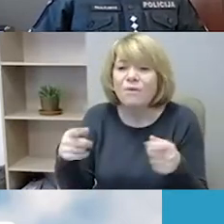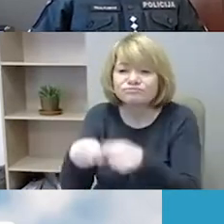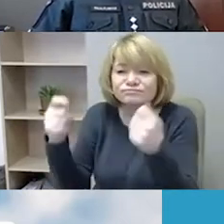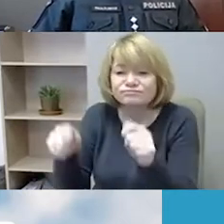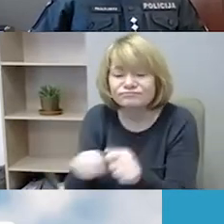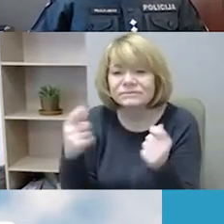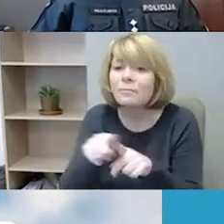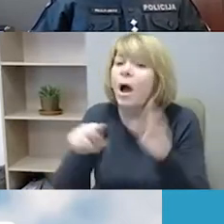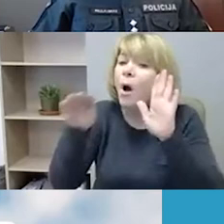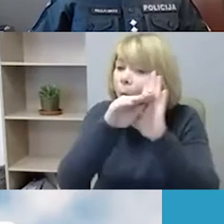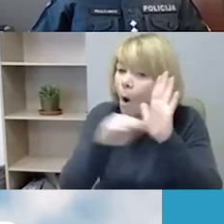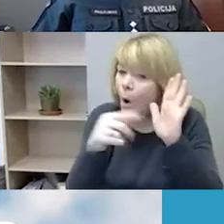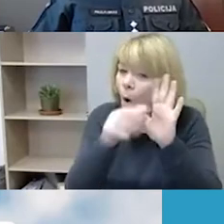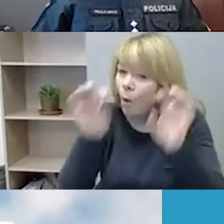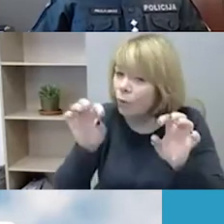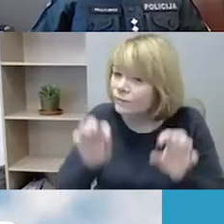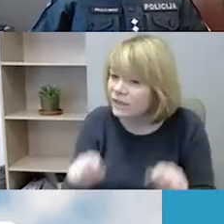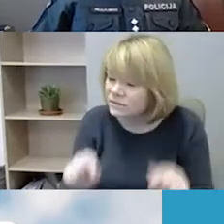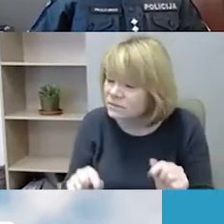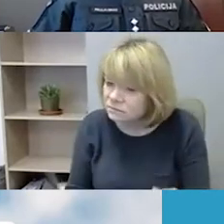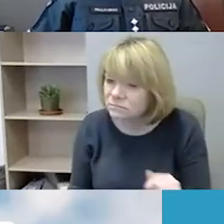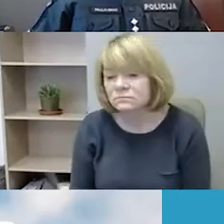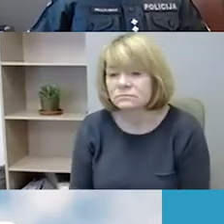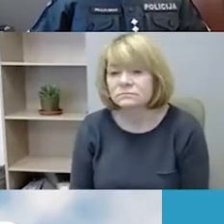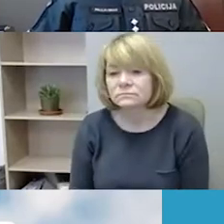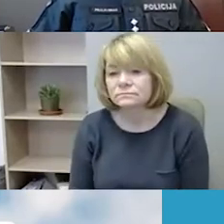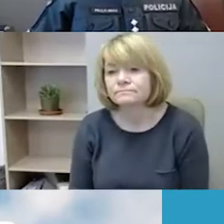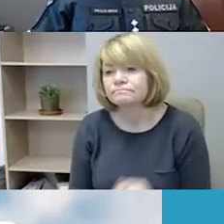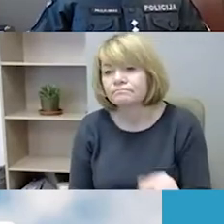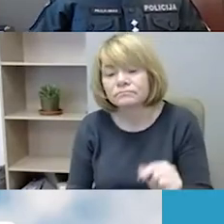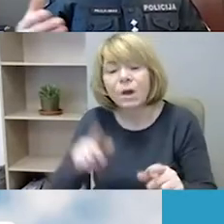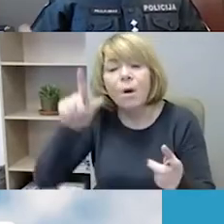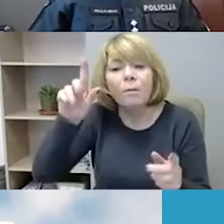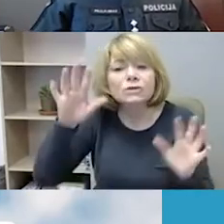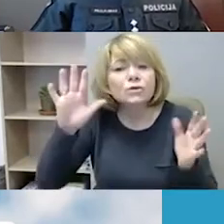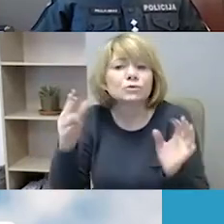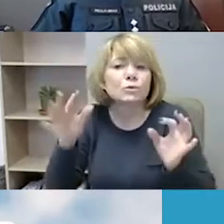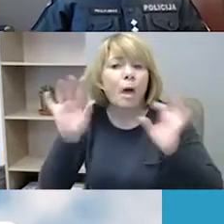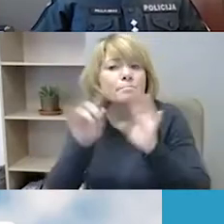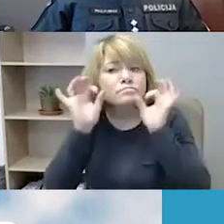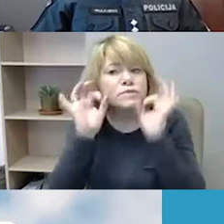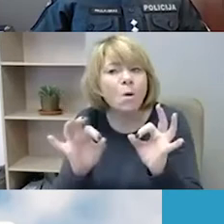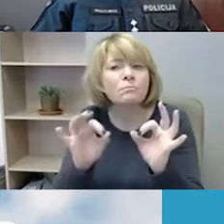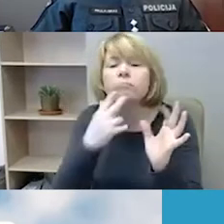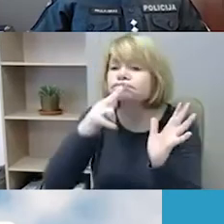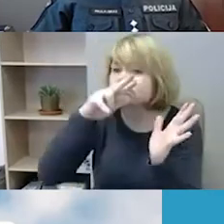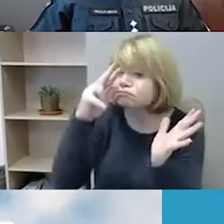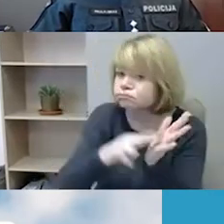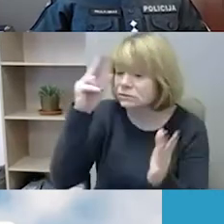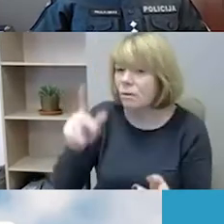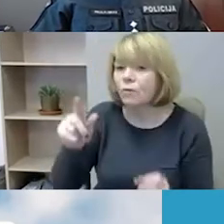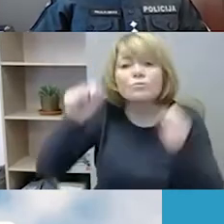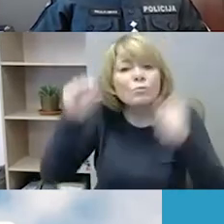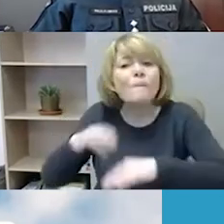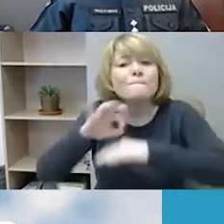ir tiesiog įtvirtinti tam tikras normas, kuriuos pagrindu galėtume nubausti tos